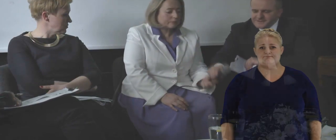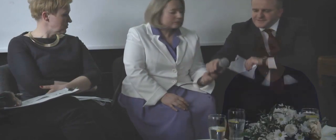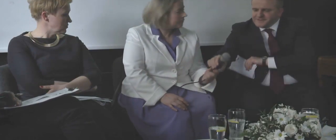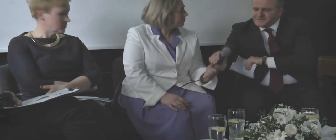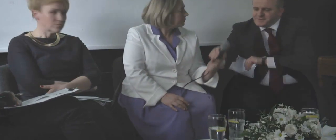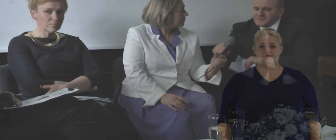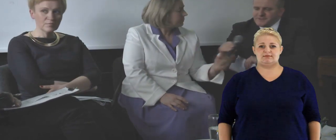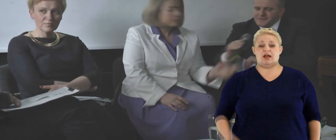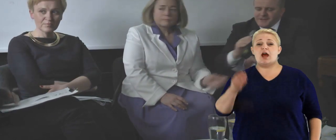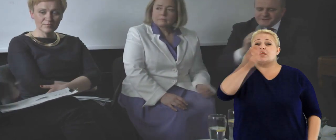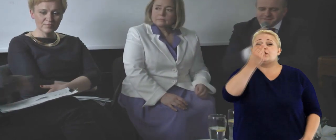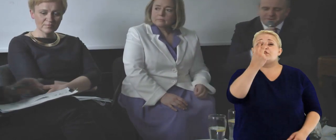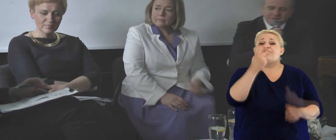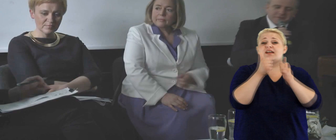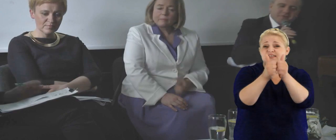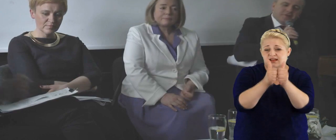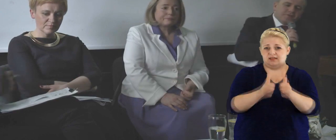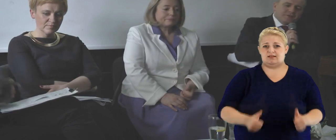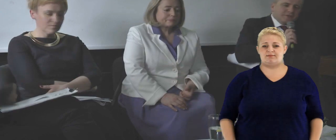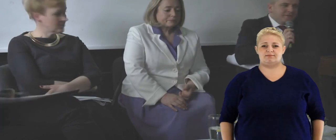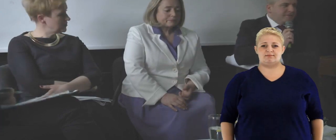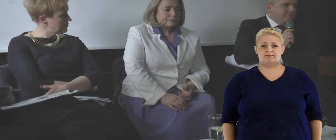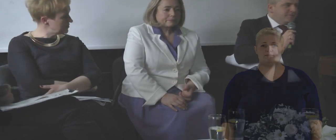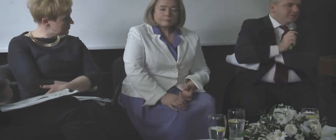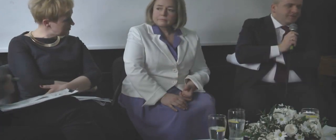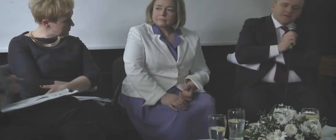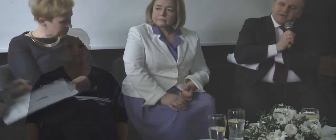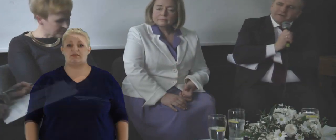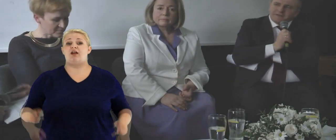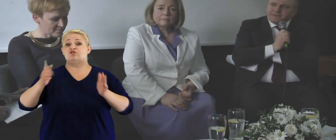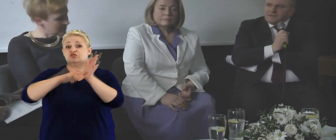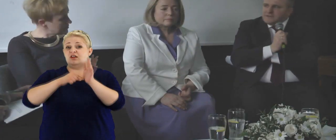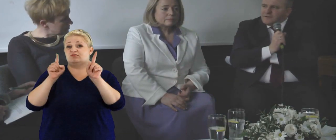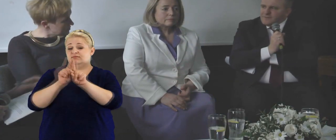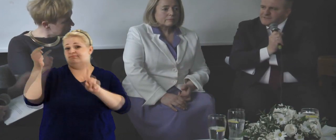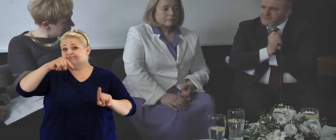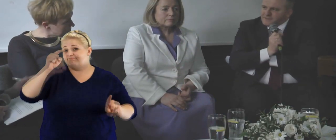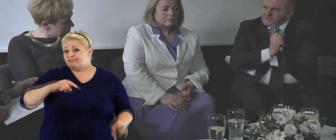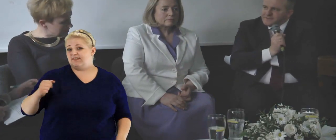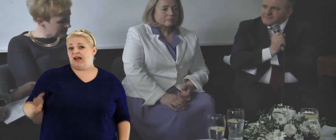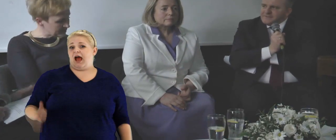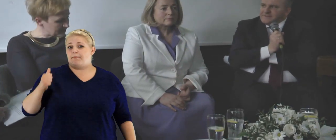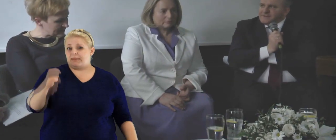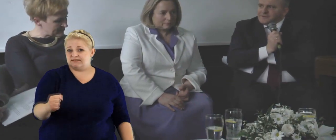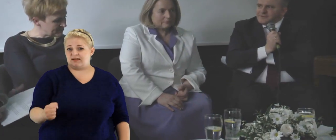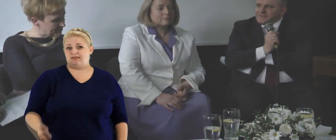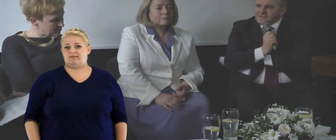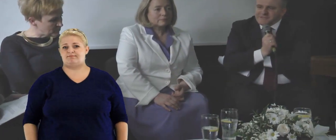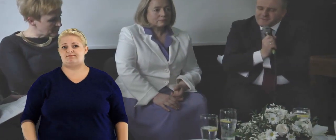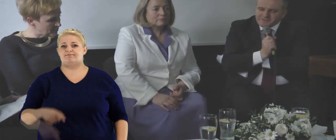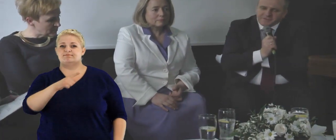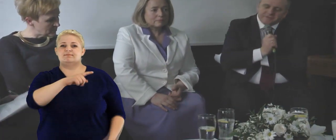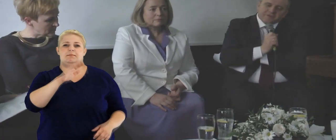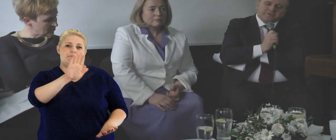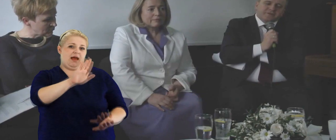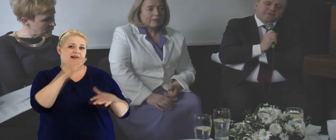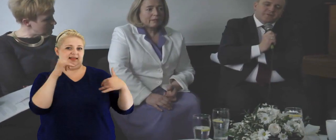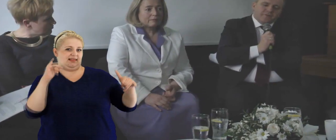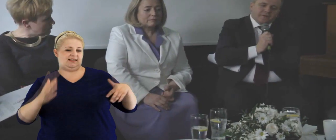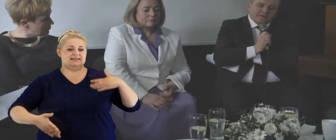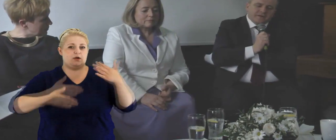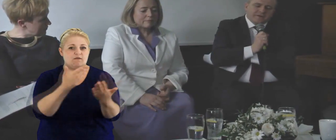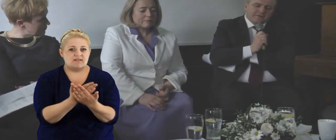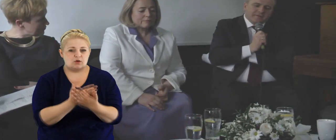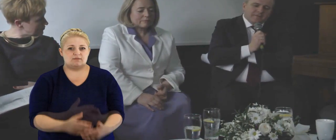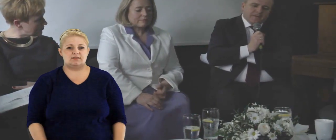Dwa zdania, dwa zdania, panie pośle. Często jeszcze do tego przychodzi z nimi atasze ambasady, który jeszcze ma coś innego do